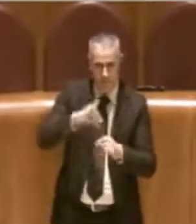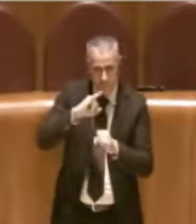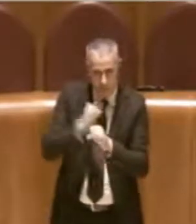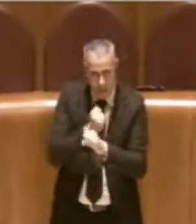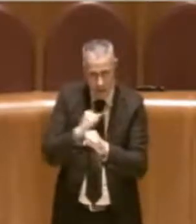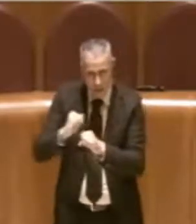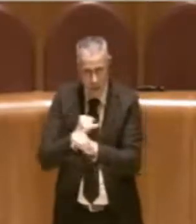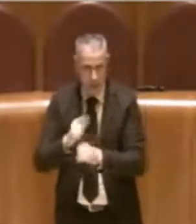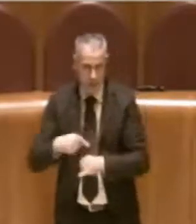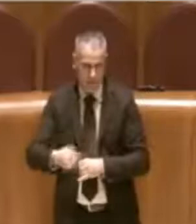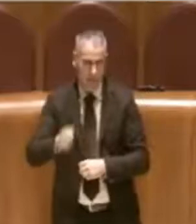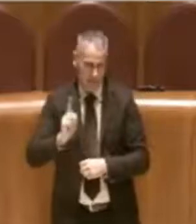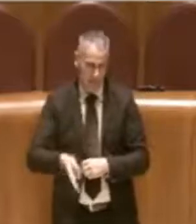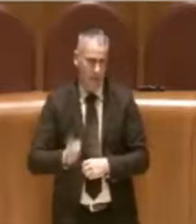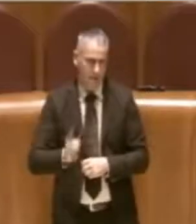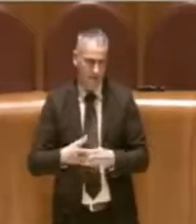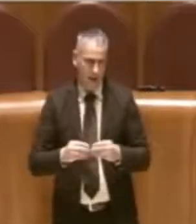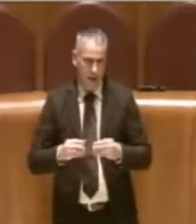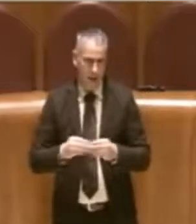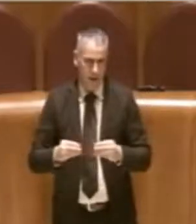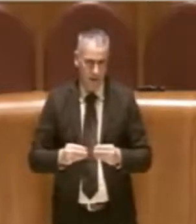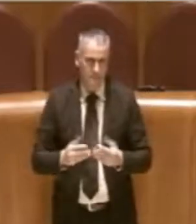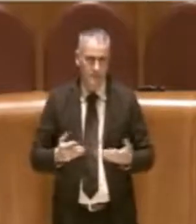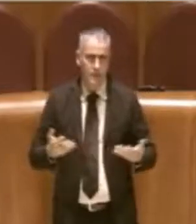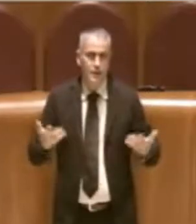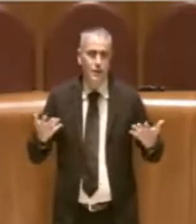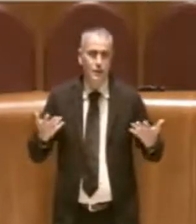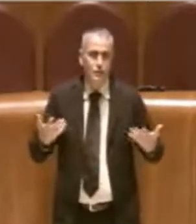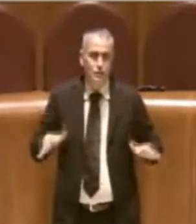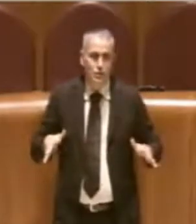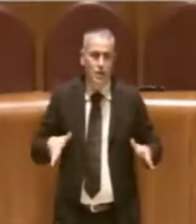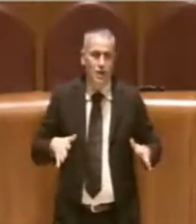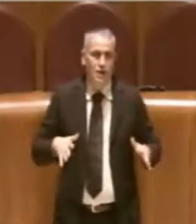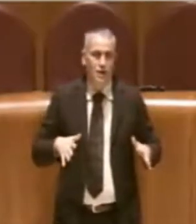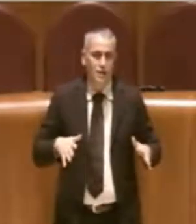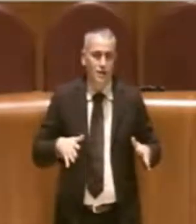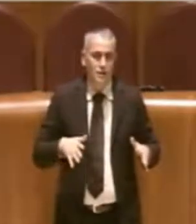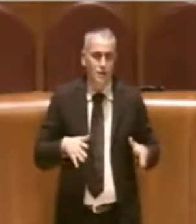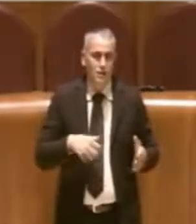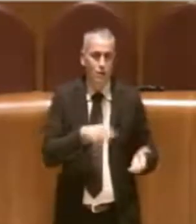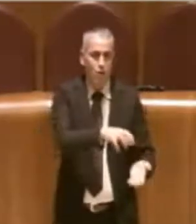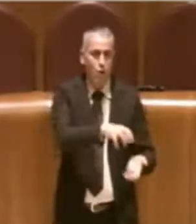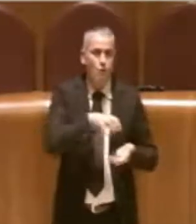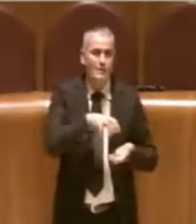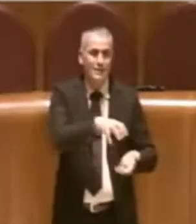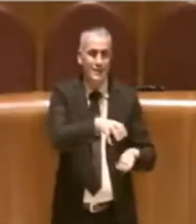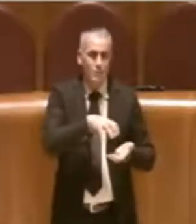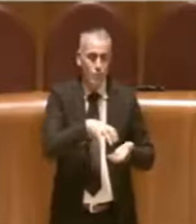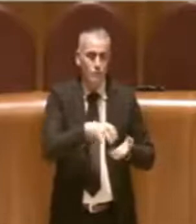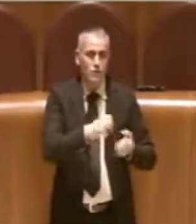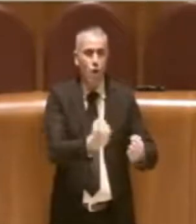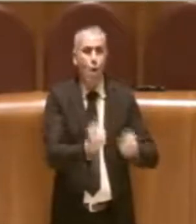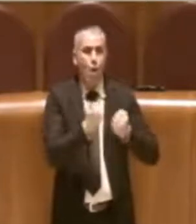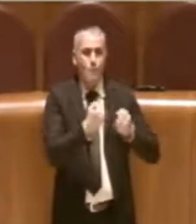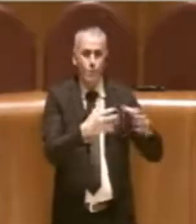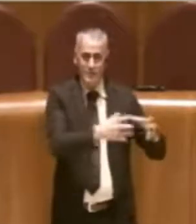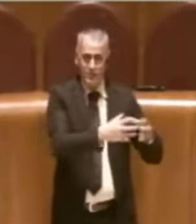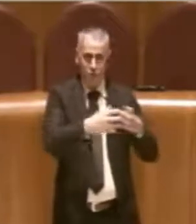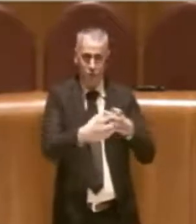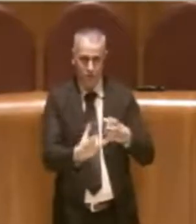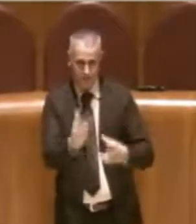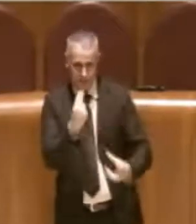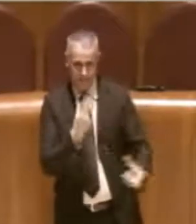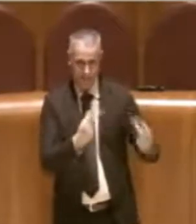appunto lo faremo. Quindi così come abbiamo accolto positivamente i contributi delle opposizioni che hanno voluto